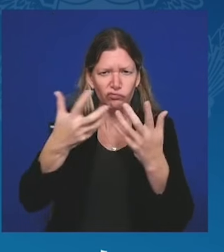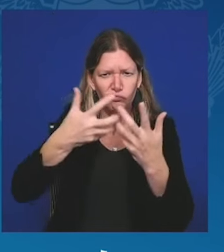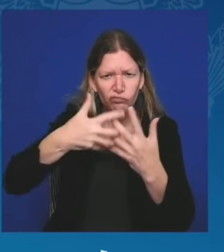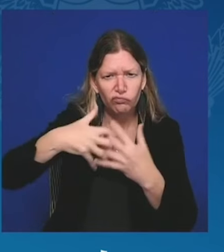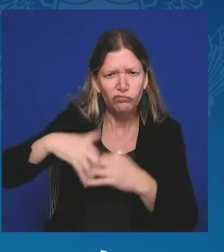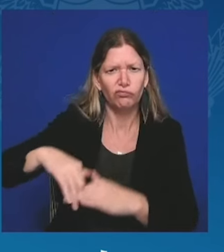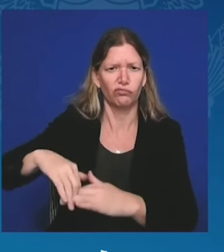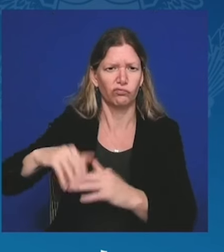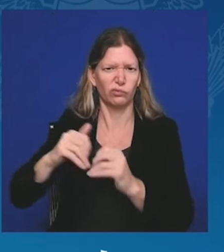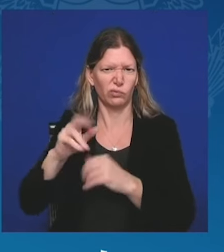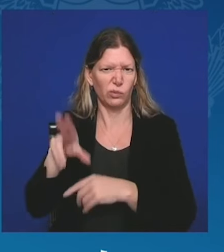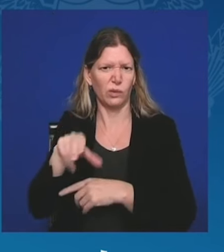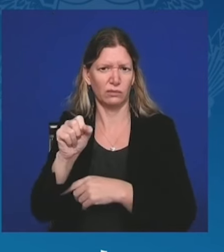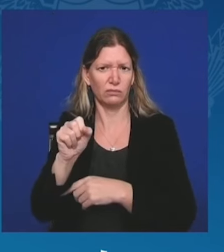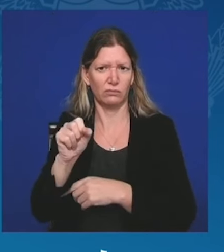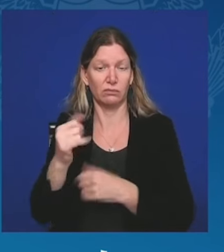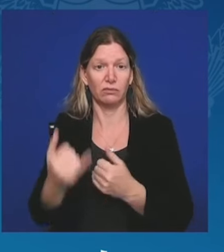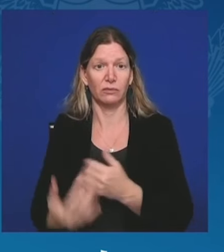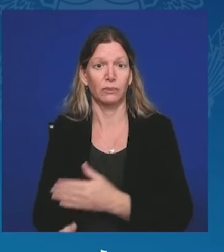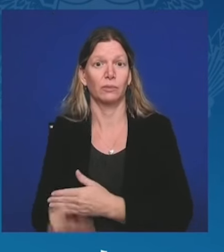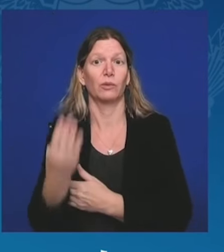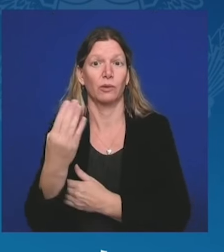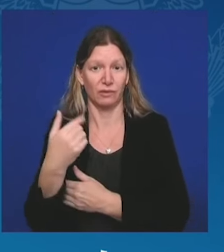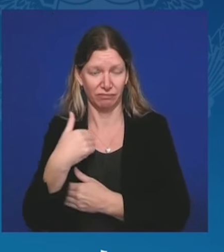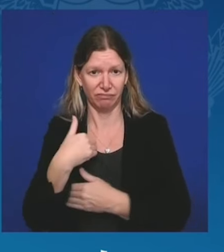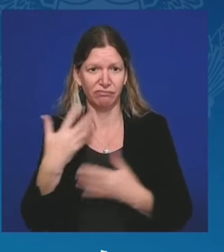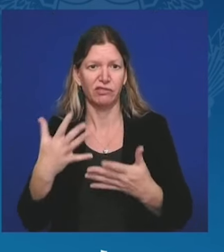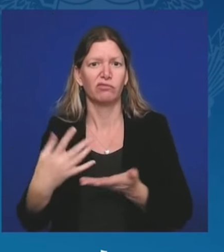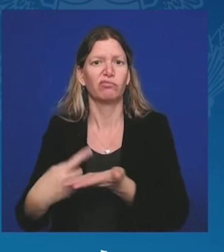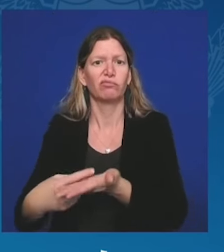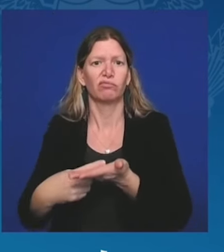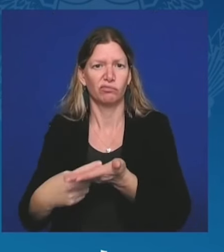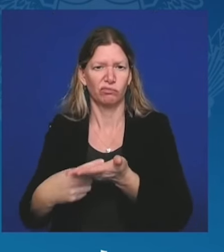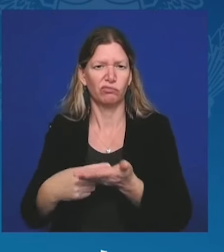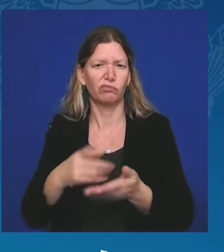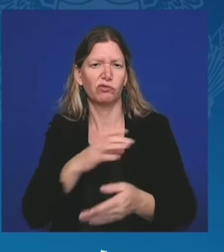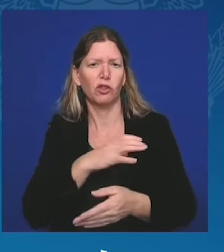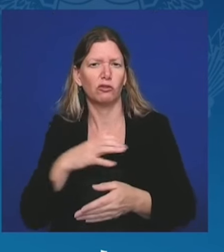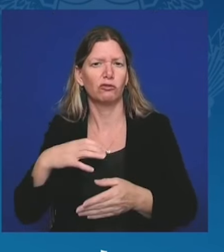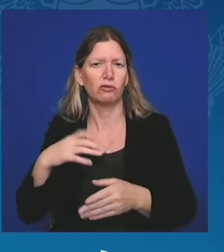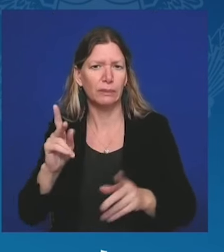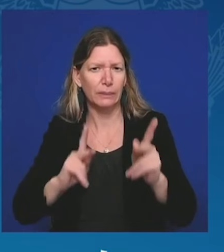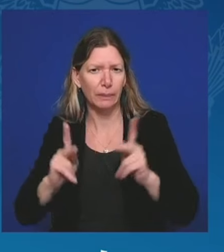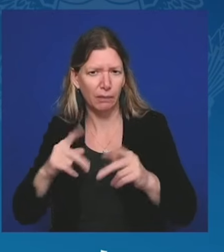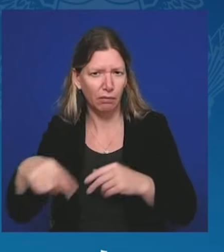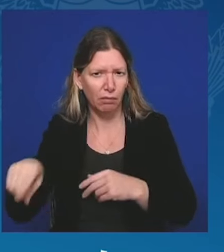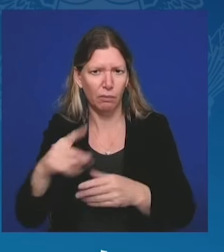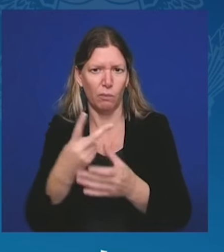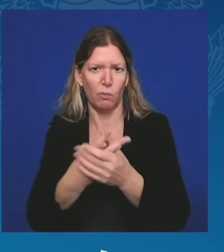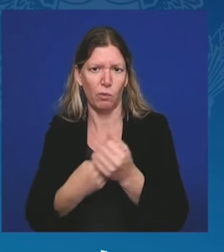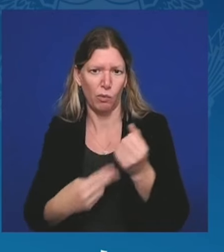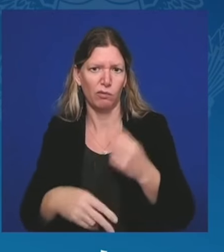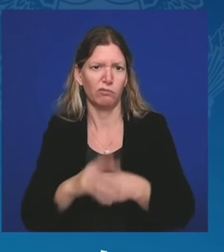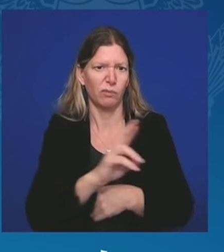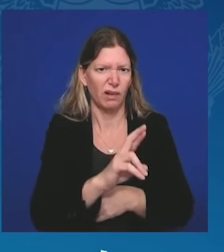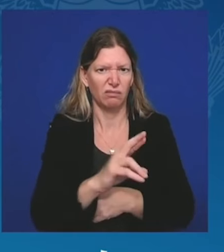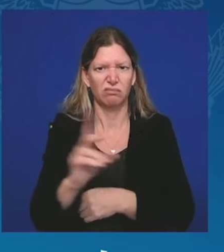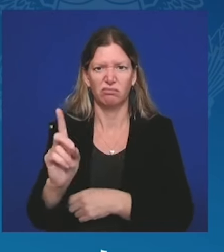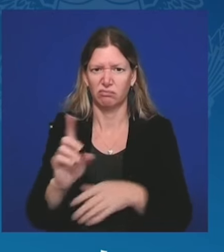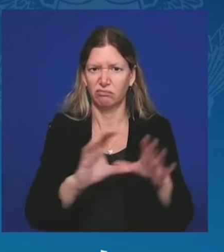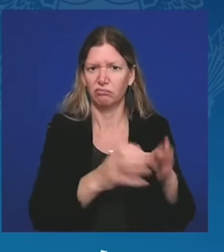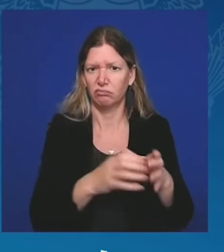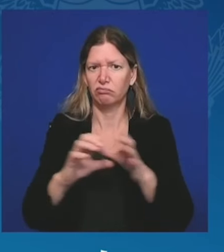z obu ISP, z obu partii i jestem wdzięczny za wsparcie ponadpartyjne. Wierzymy, że tę wojnę można